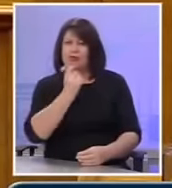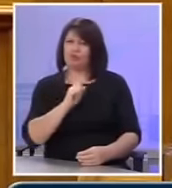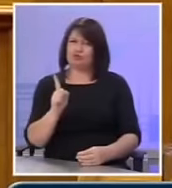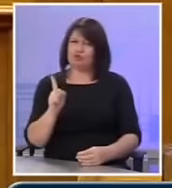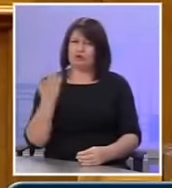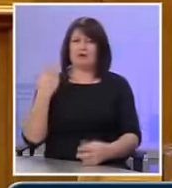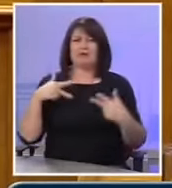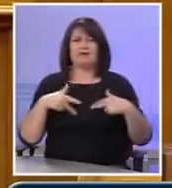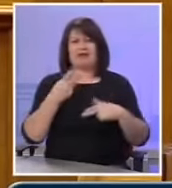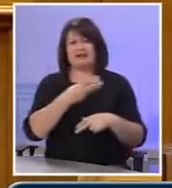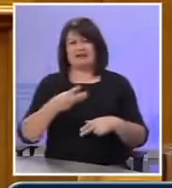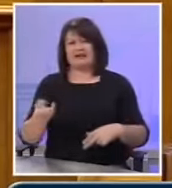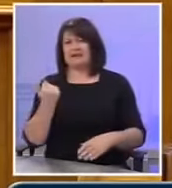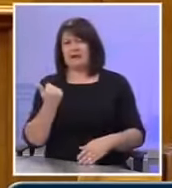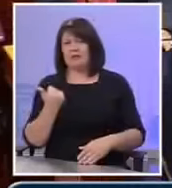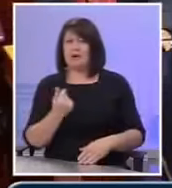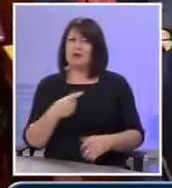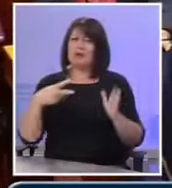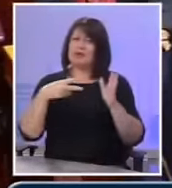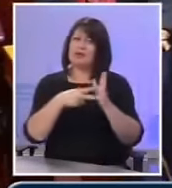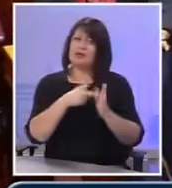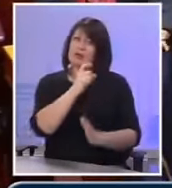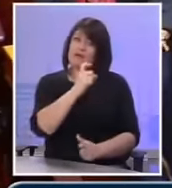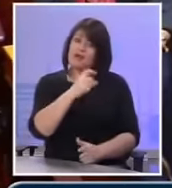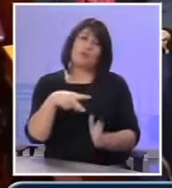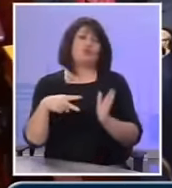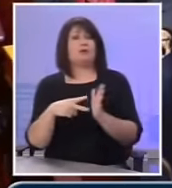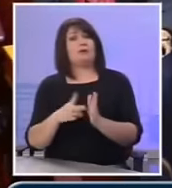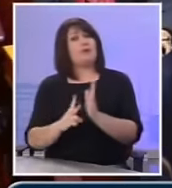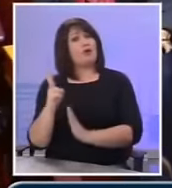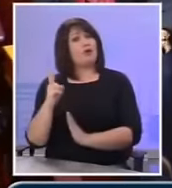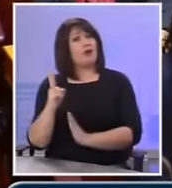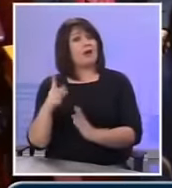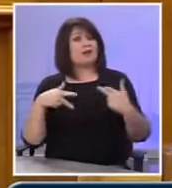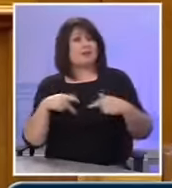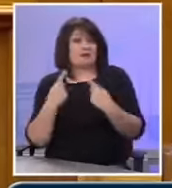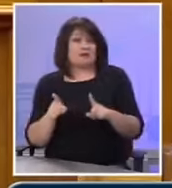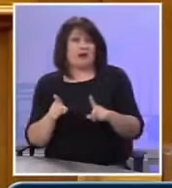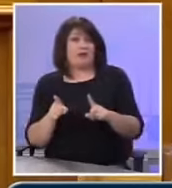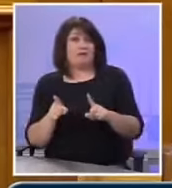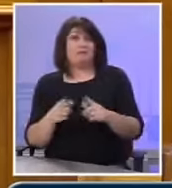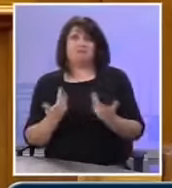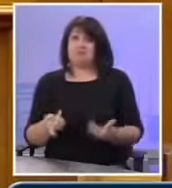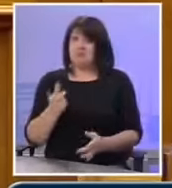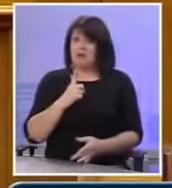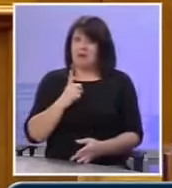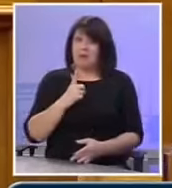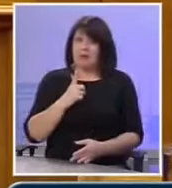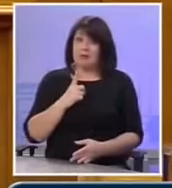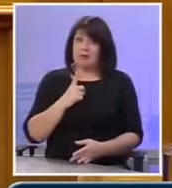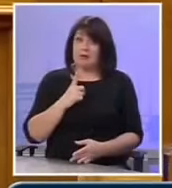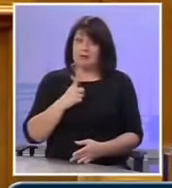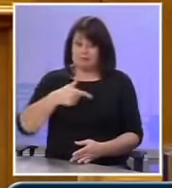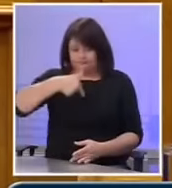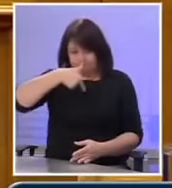κυβέρνηση του ΣΥΡΙΖΑ, ούτε το 2010, ούτε το 2012. Οπότε θα περίμενα, αν όχι μια